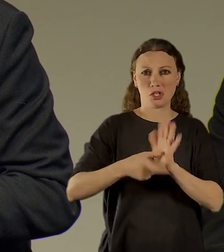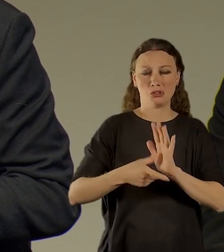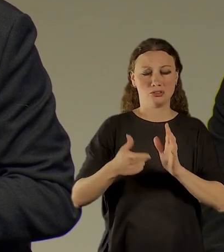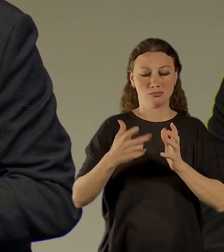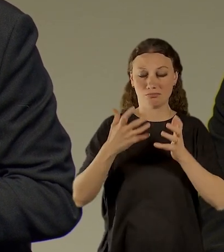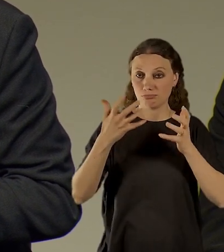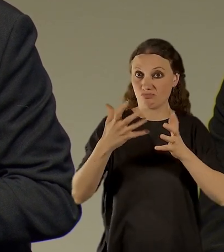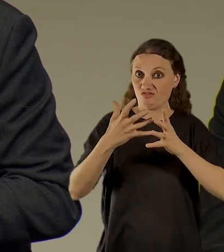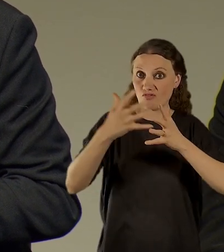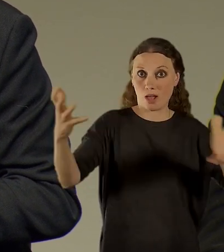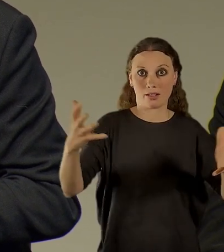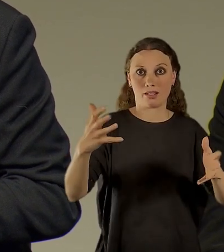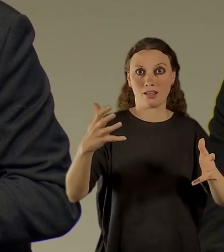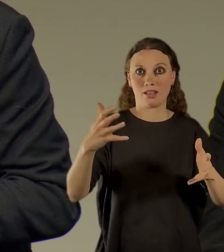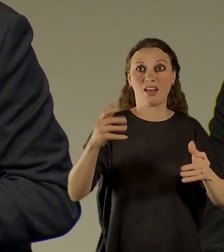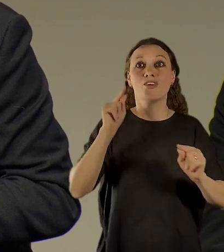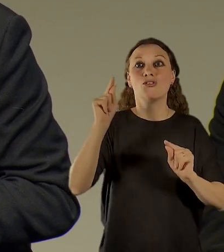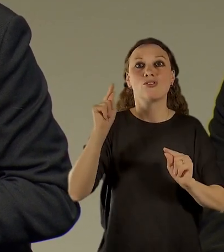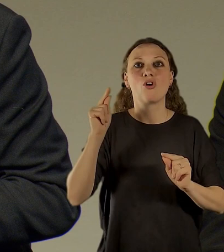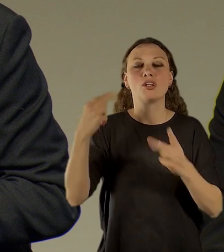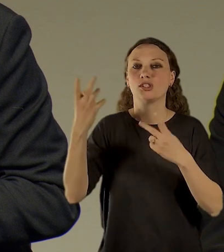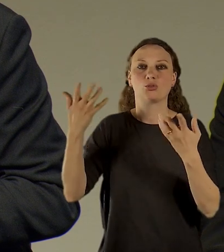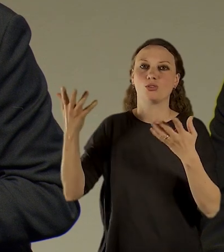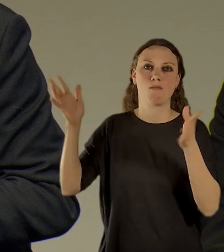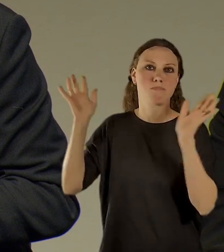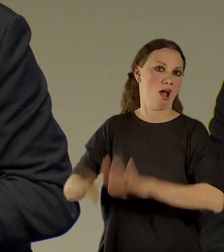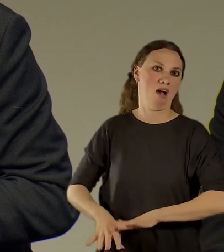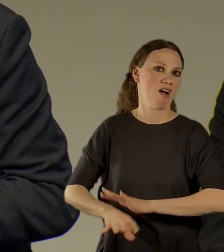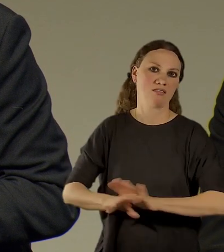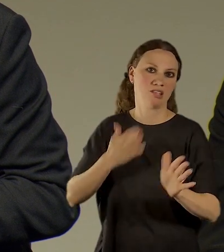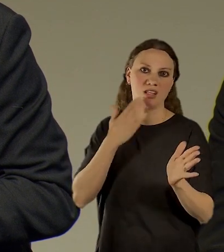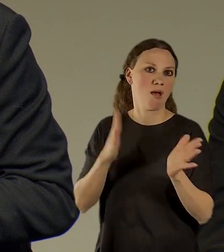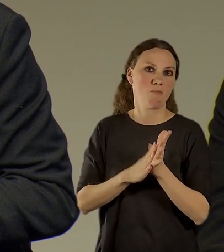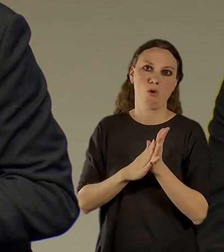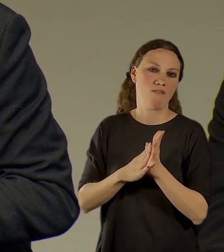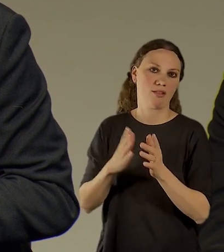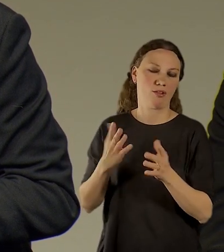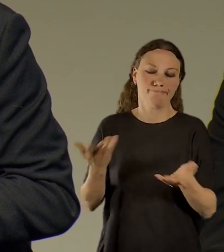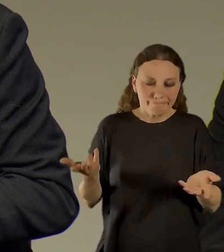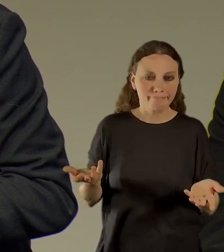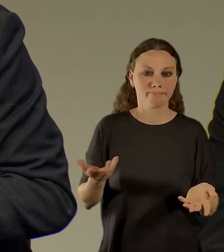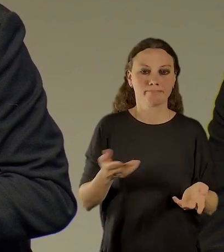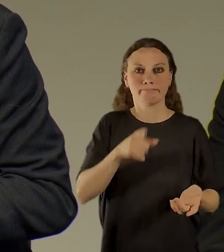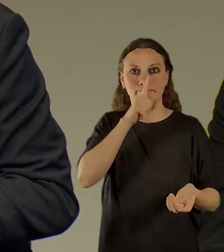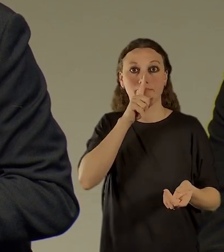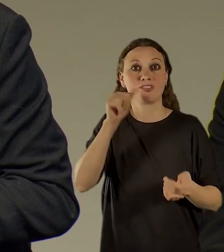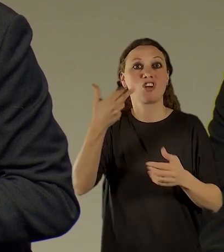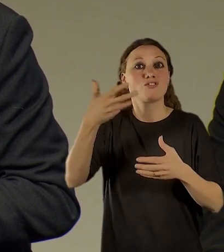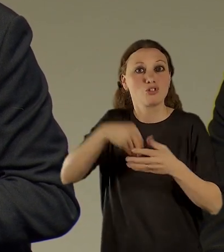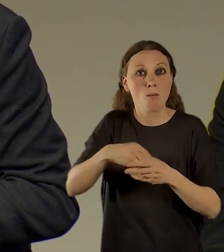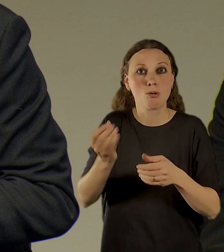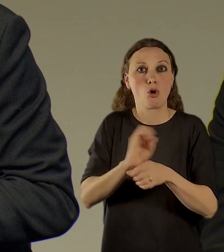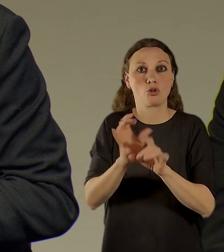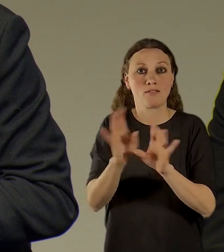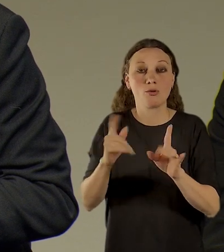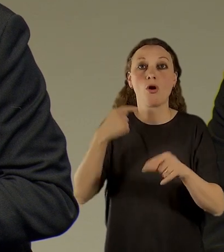úplně padlo, do toho ještě navíc, jako se potom odehrává agrese, na